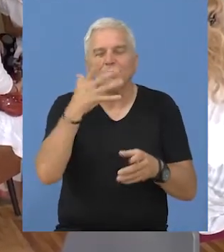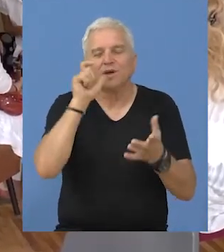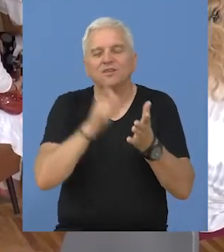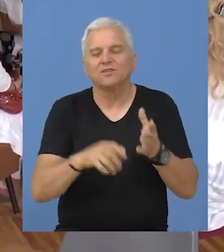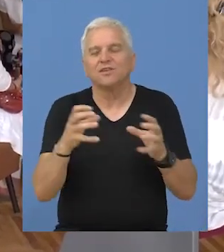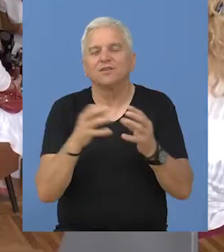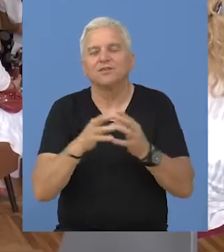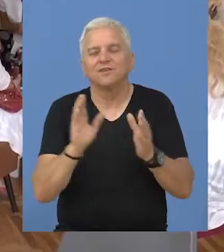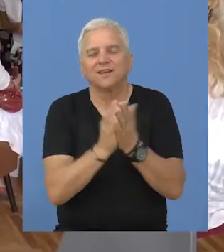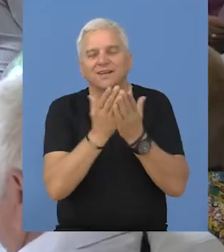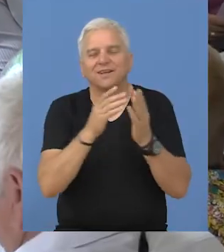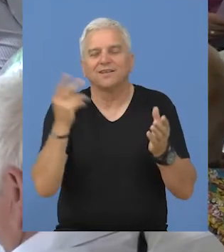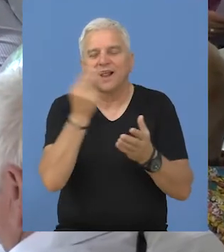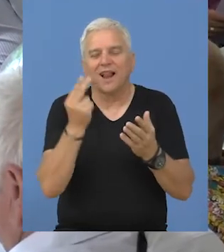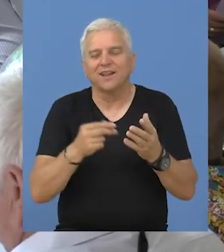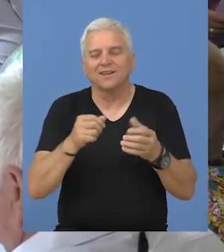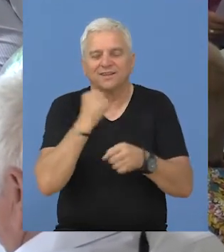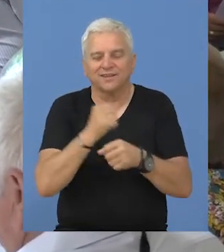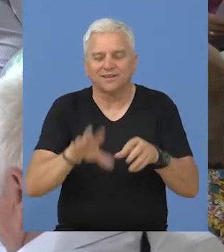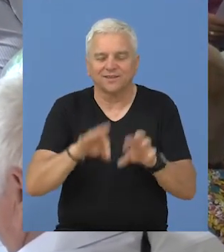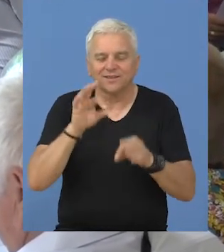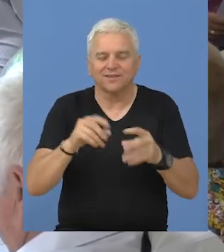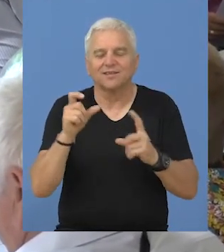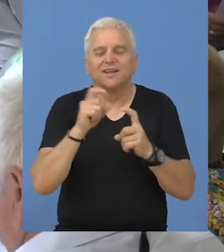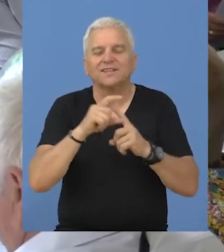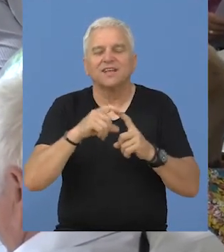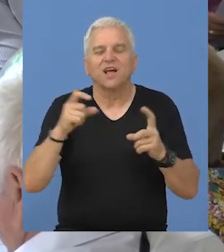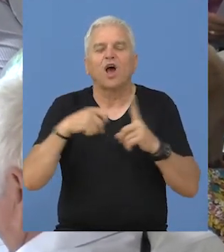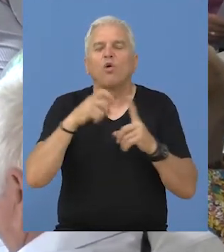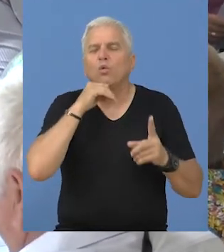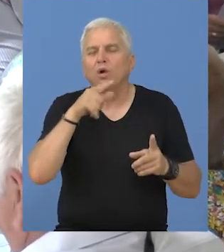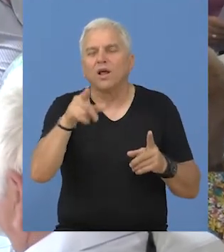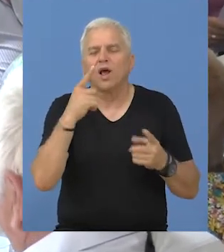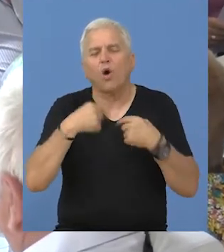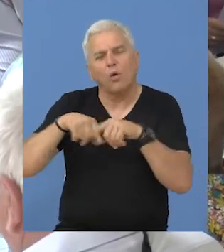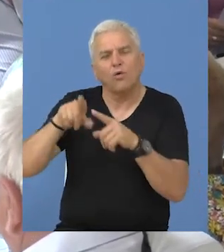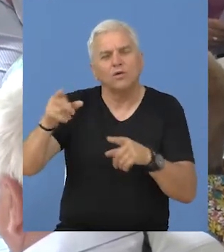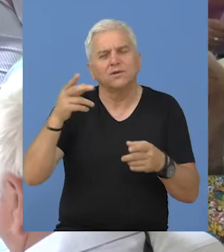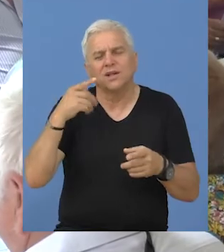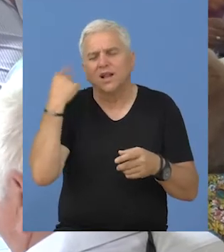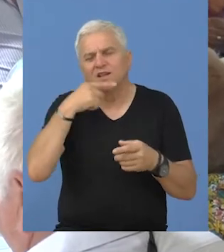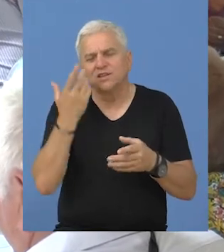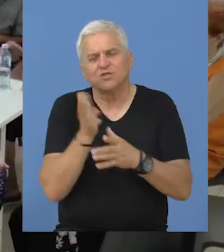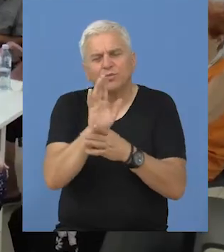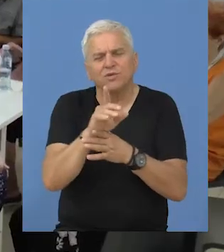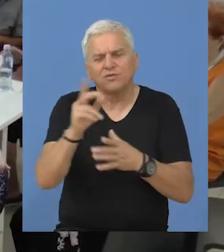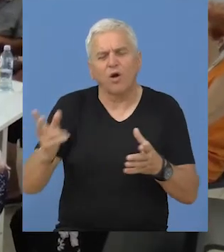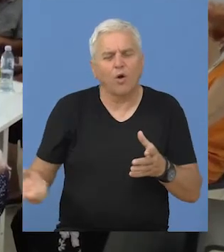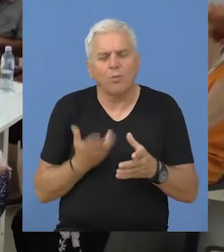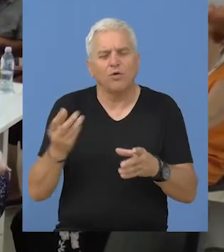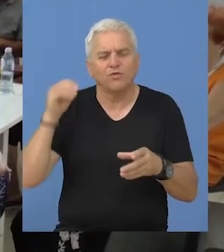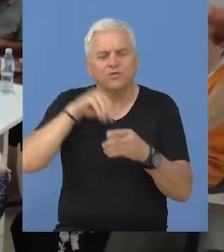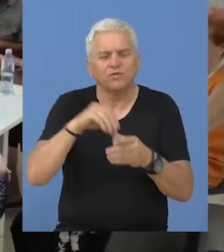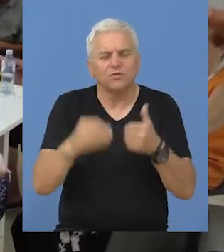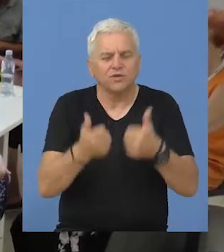članova Udruženja književnih i likovnih stvaralaca Staze iz Kule, koji osim afirmacije sobstvenog stvaralaštva, motiv za